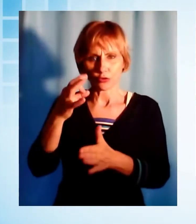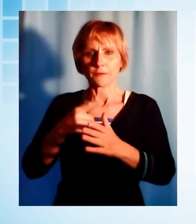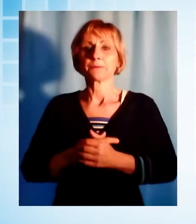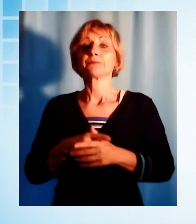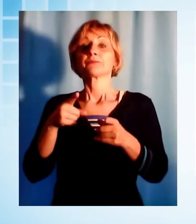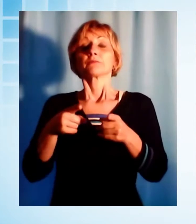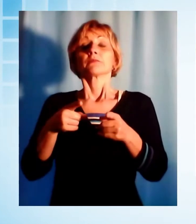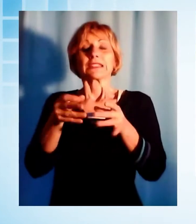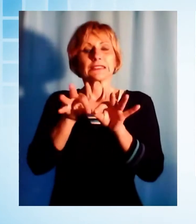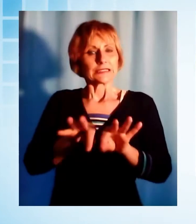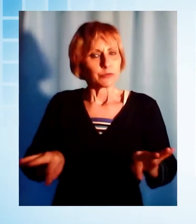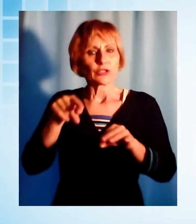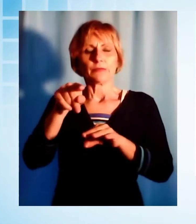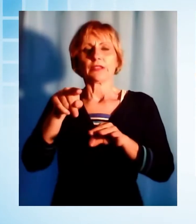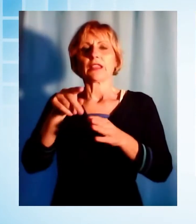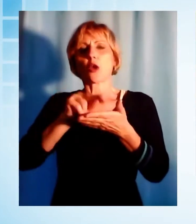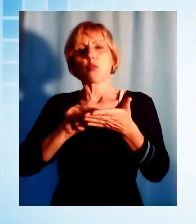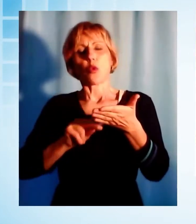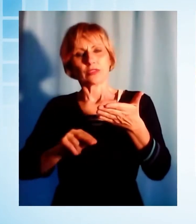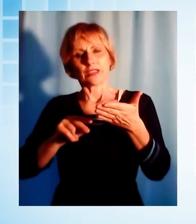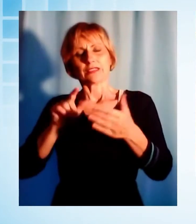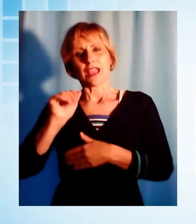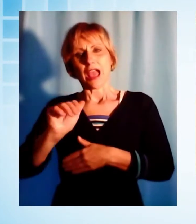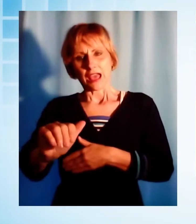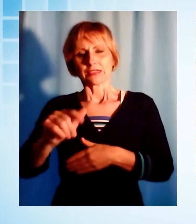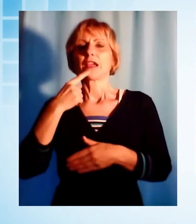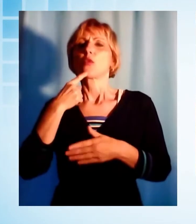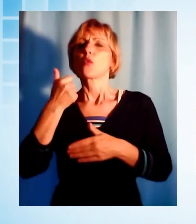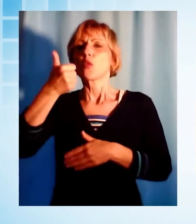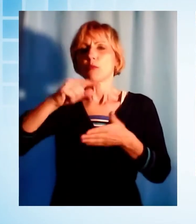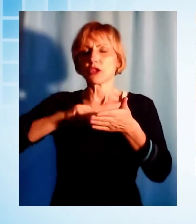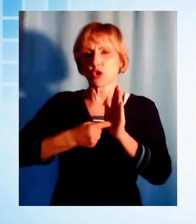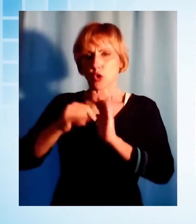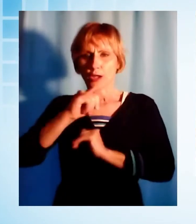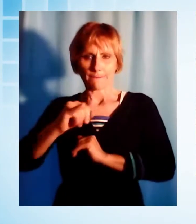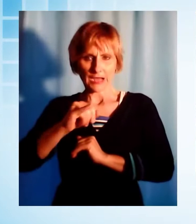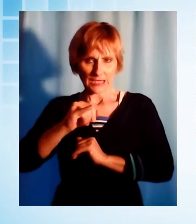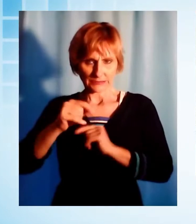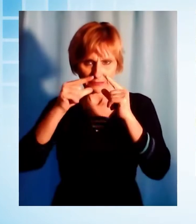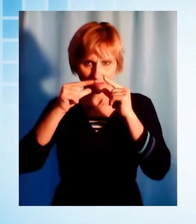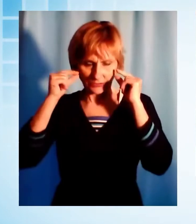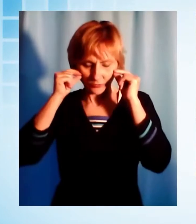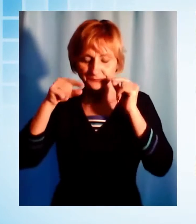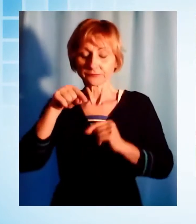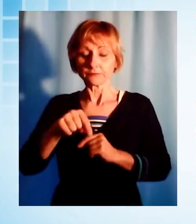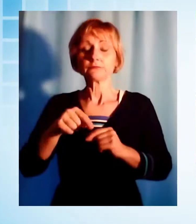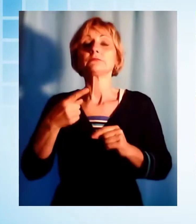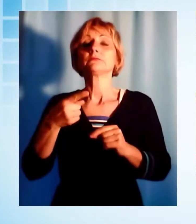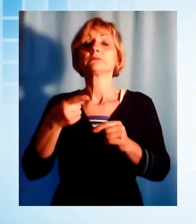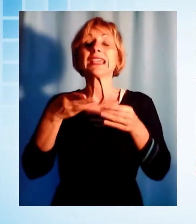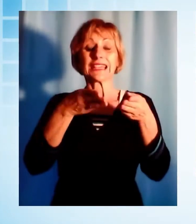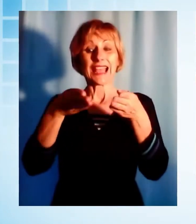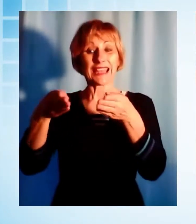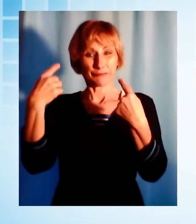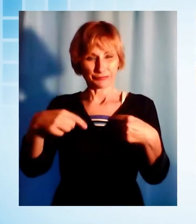quotidiana regionale sarà di un milione e mezzo di mascherine. L'utilizzo di questi canali per la distribuzione delle mascherine era